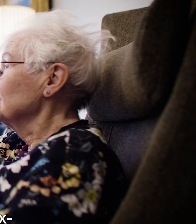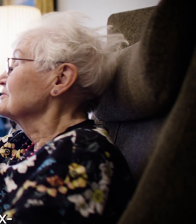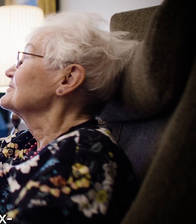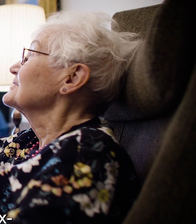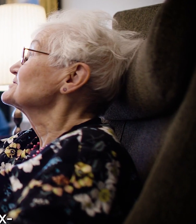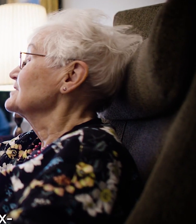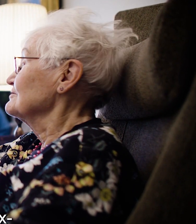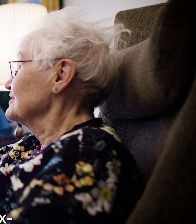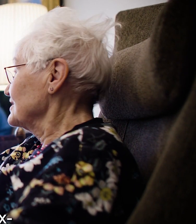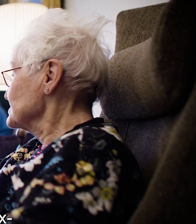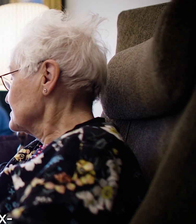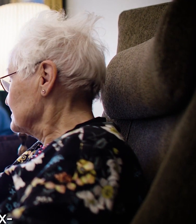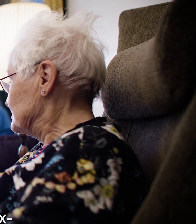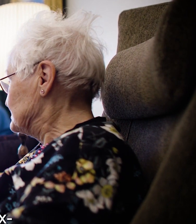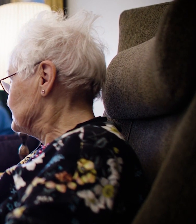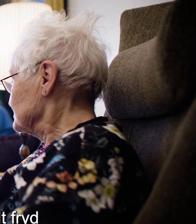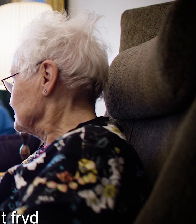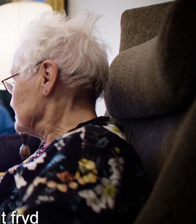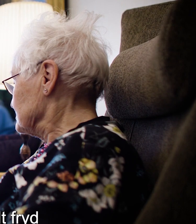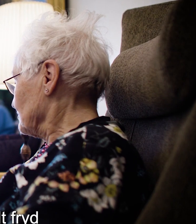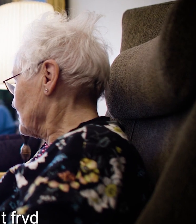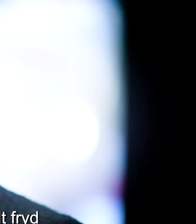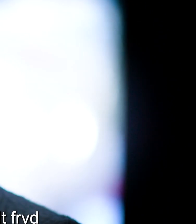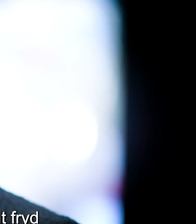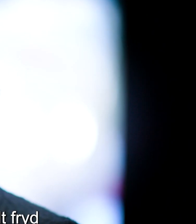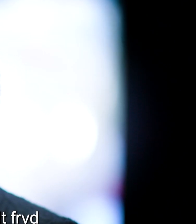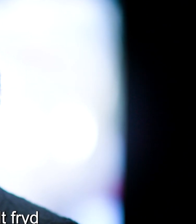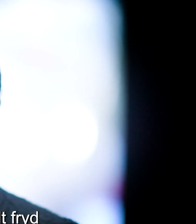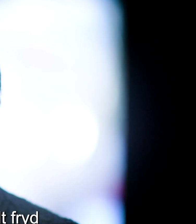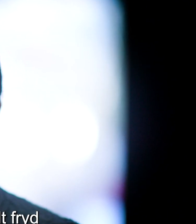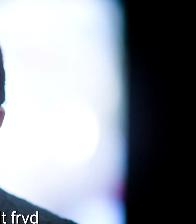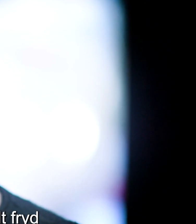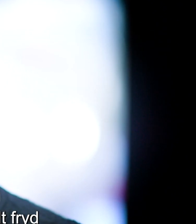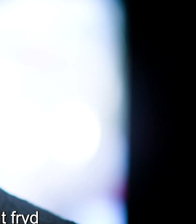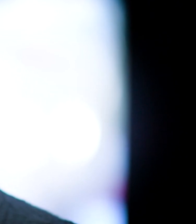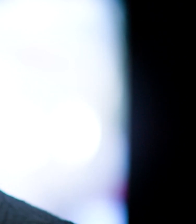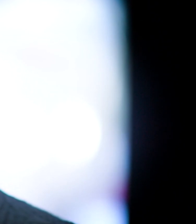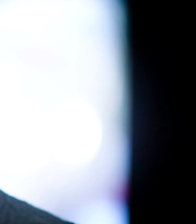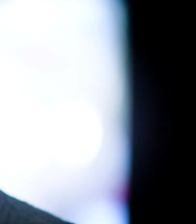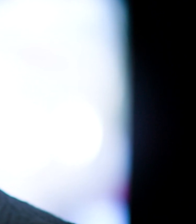Tusen takk, Felix, snill du, Felix. Og alt er jo bare helt fryd og gammel.